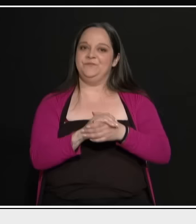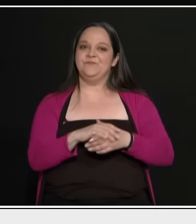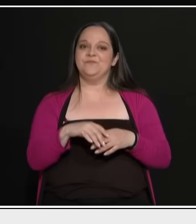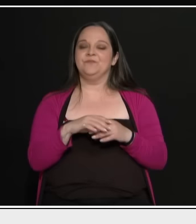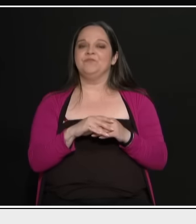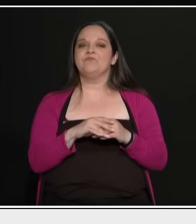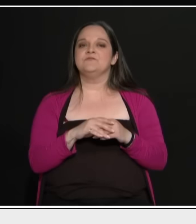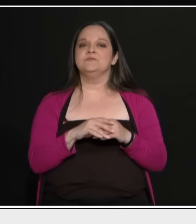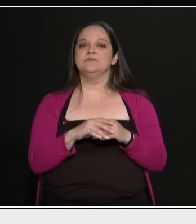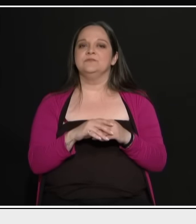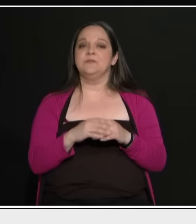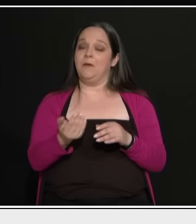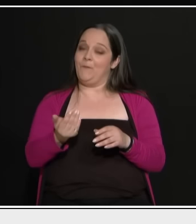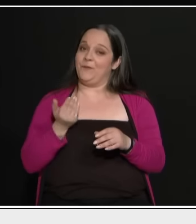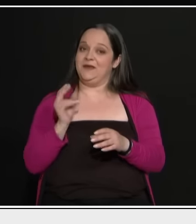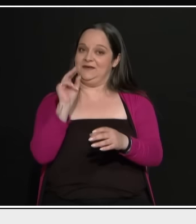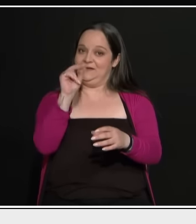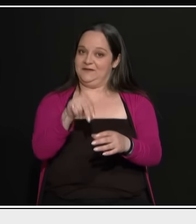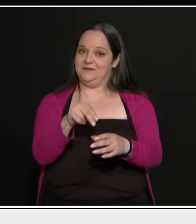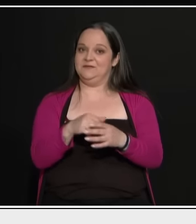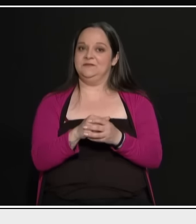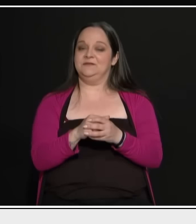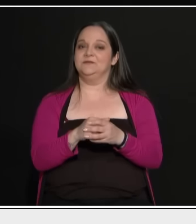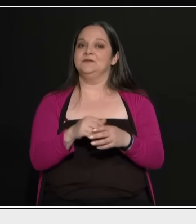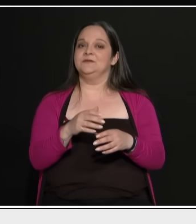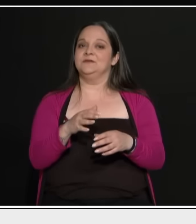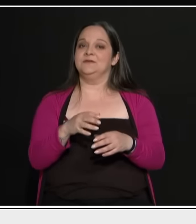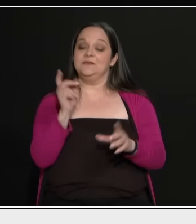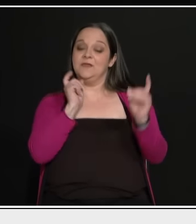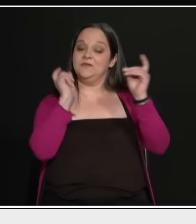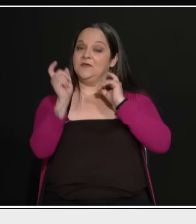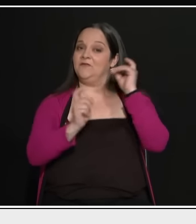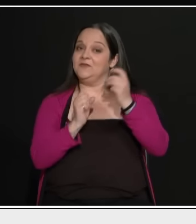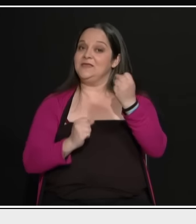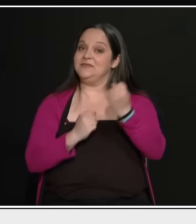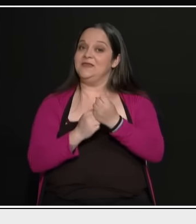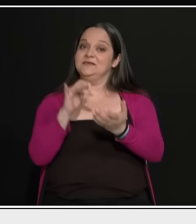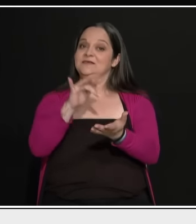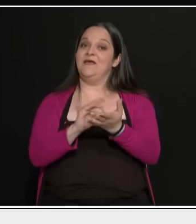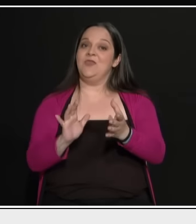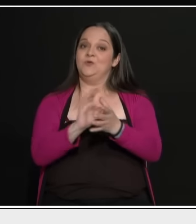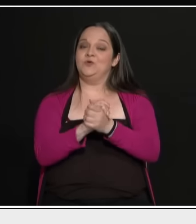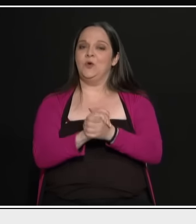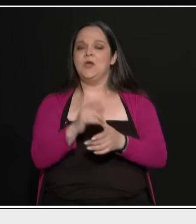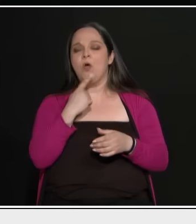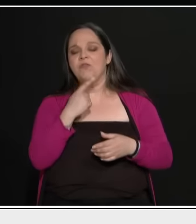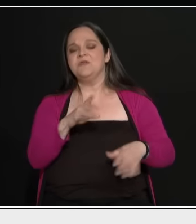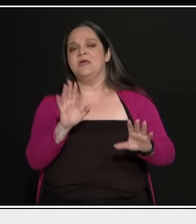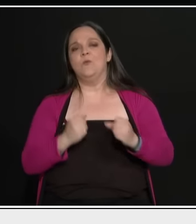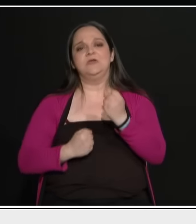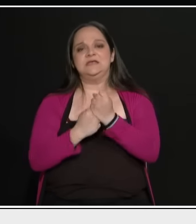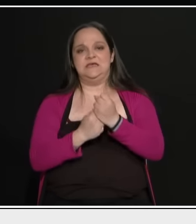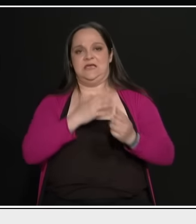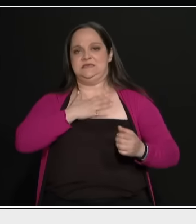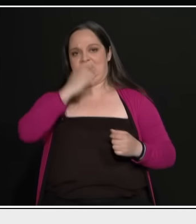κάλπη. Και πριν την κάλπη πίσω από το παραβάν να στηρίξει εσάς. Να πείτε λοιπόν τα δικά σας επιχειρήματα. πω να στηρίξει εμένα. Θα πω να